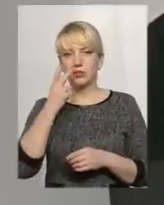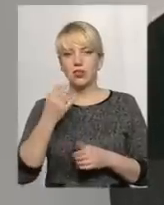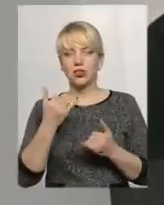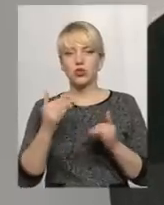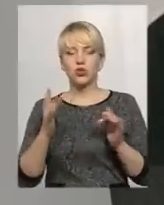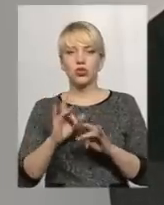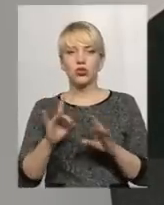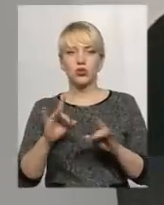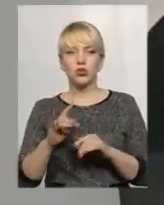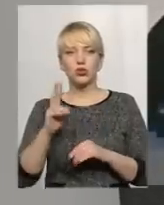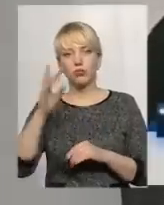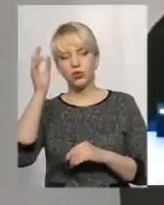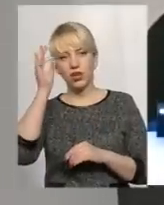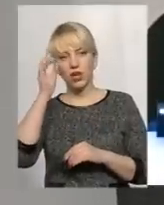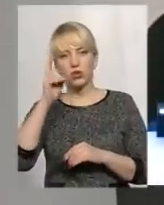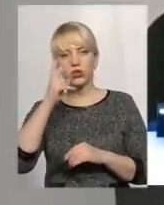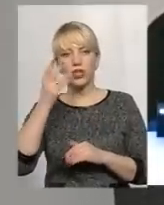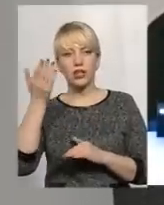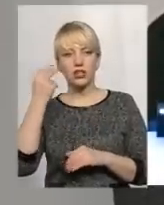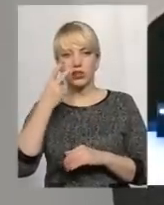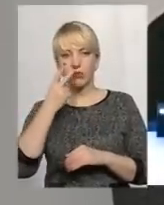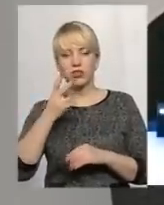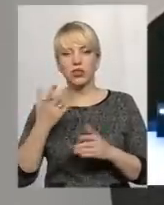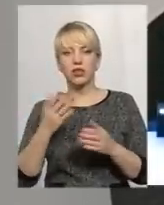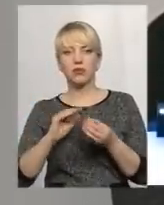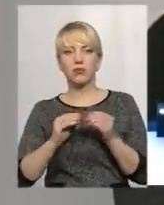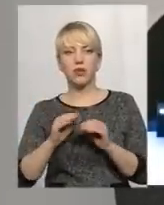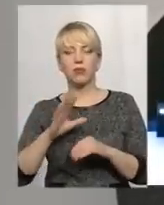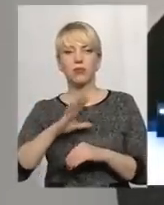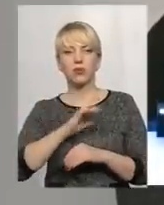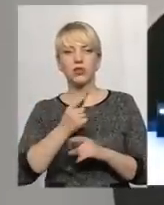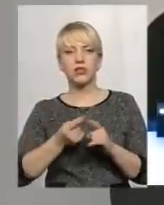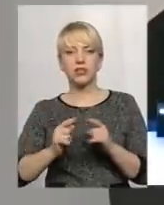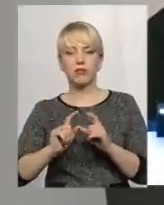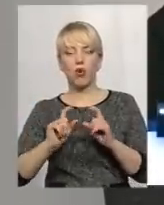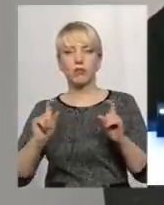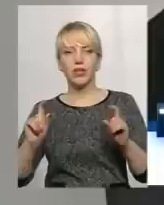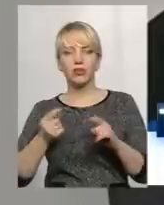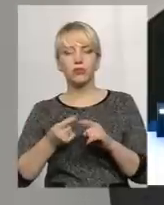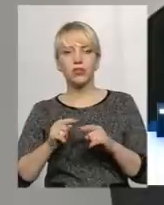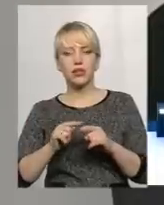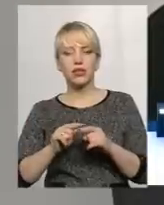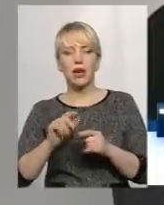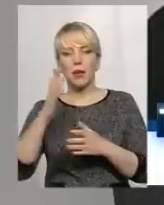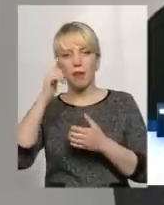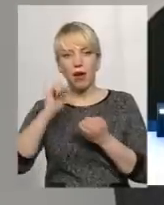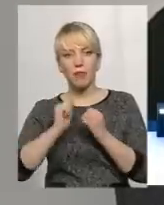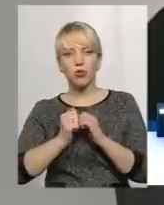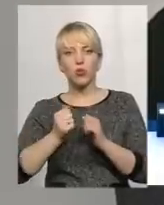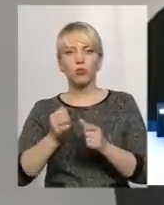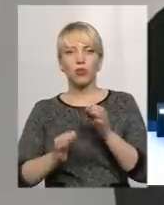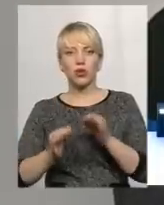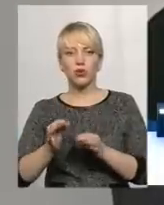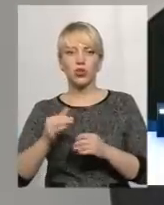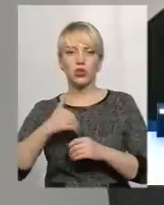сюжет, комусь нагадало, хто вже раніше бачив, які проблеми були саме з даним об'єктом пам'яткої природи Але хочу